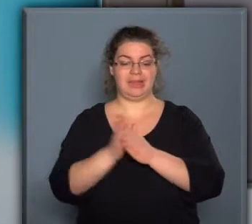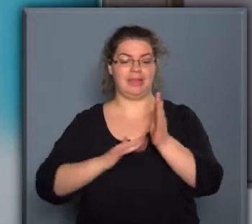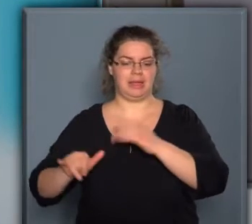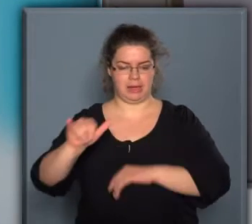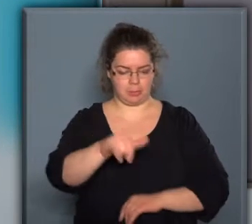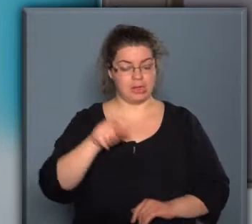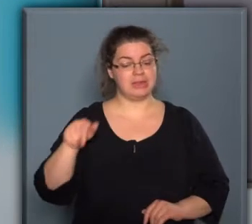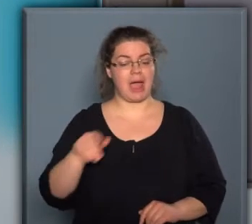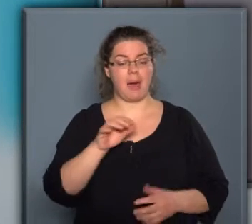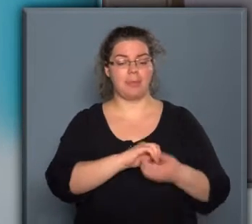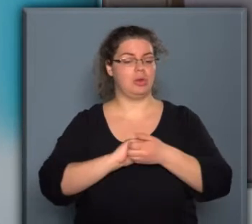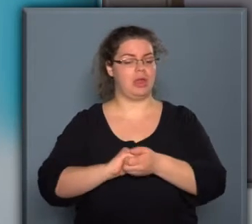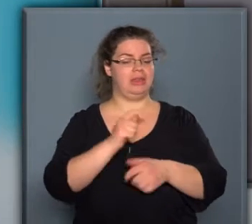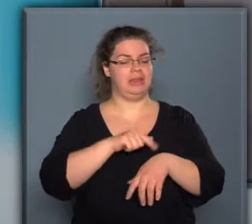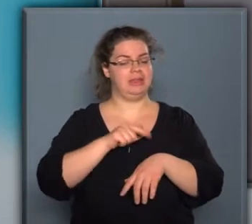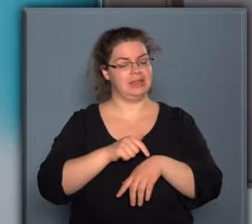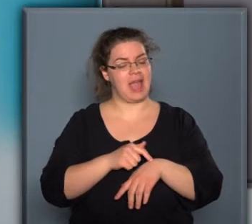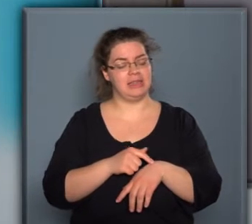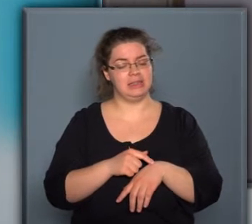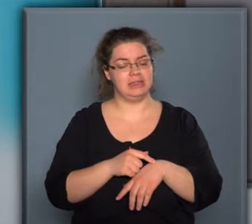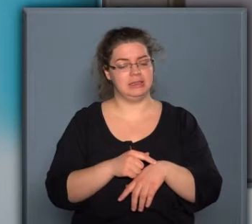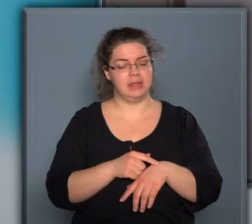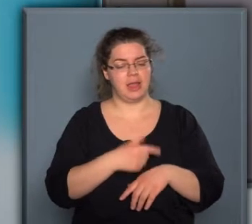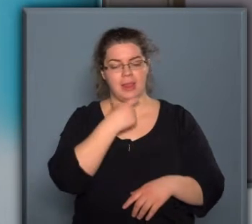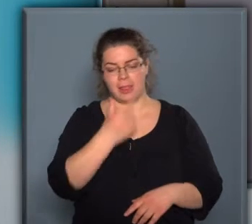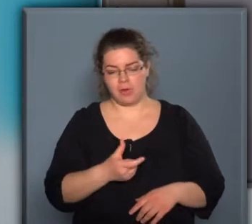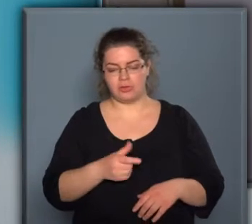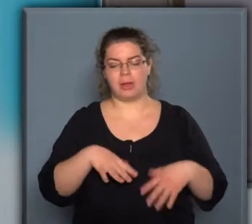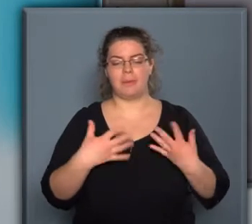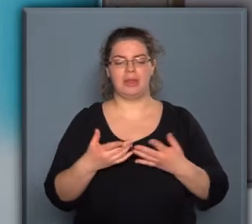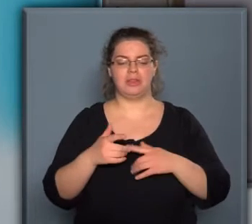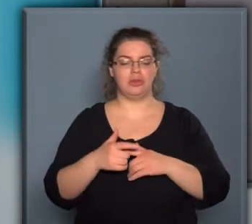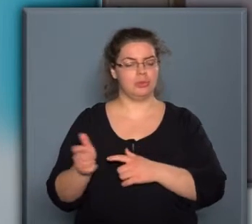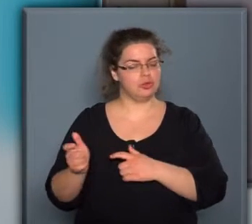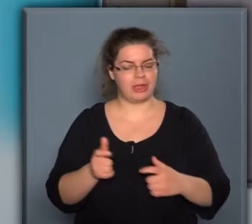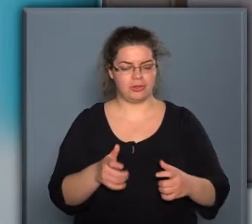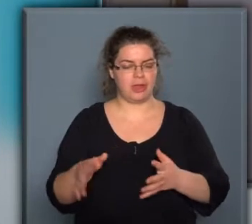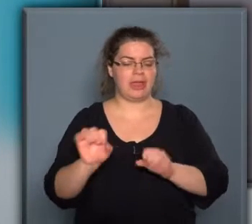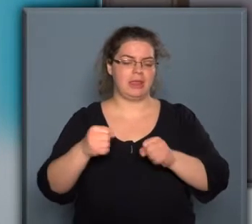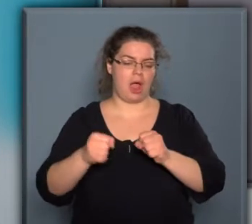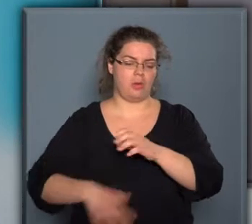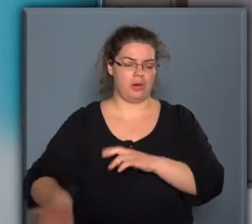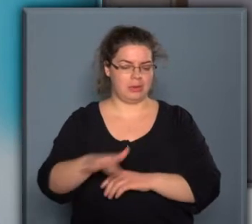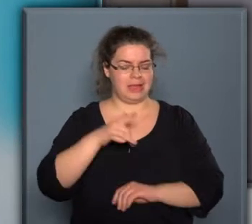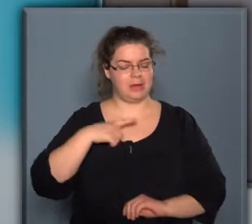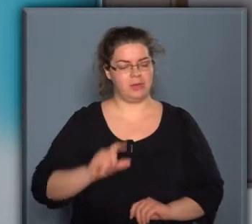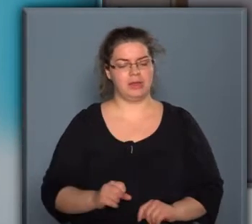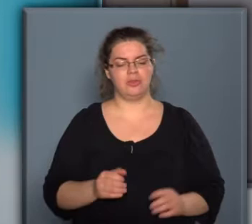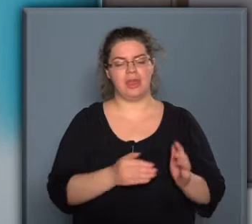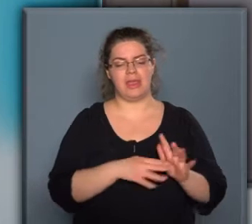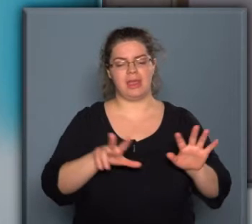de a monarhia idején egy lovassági, majd később tüzérségi gyakorlótér volt, és amikor